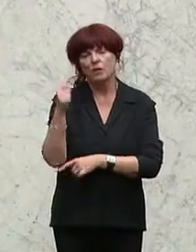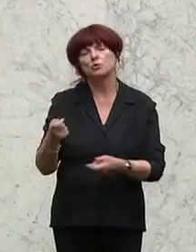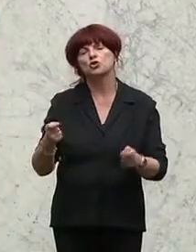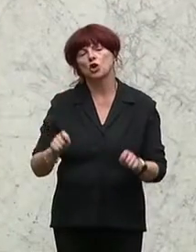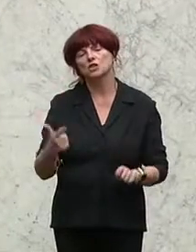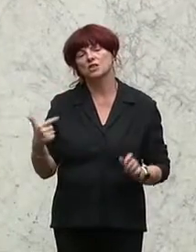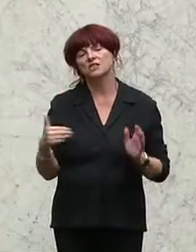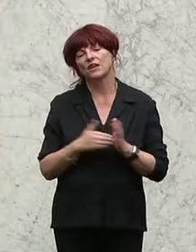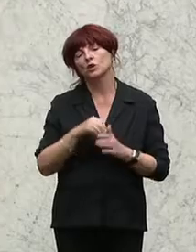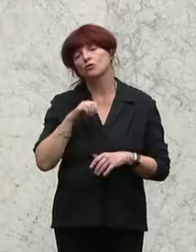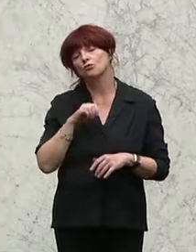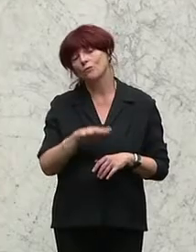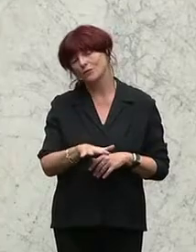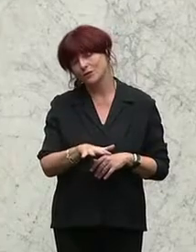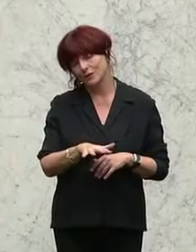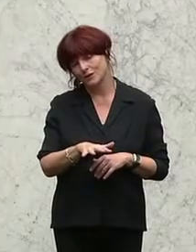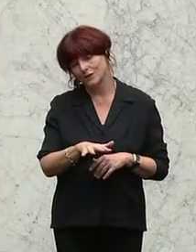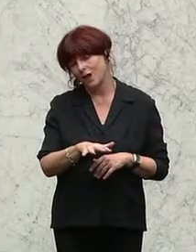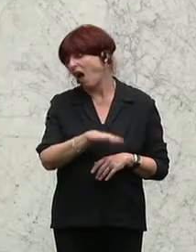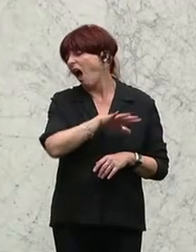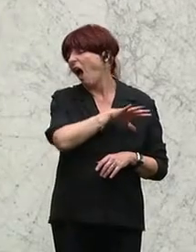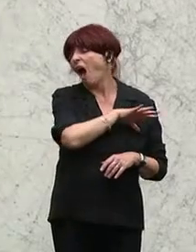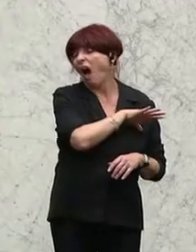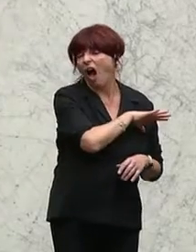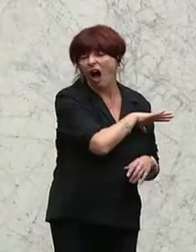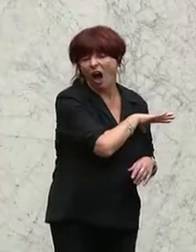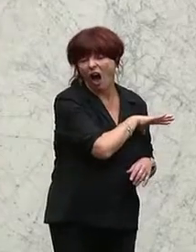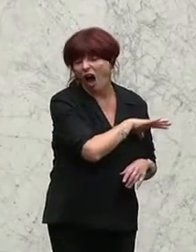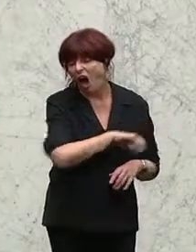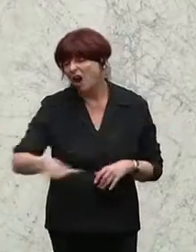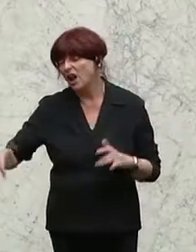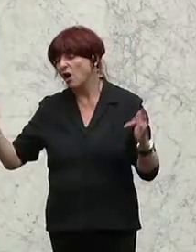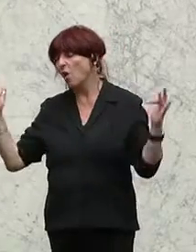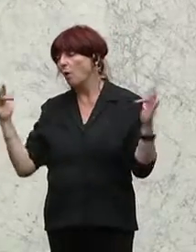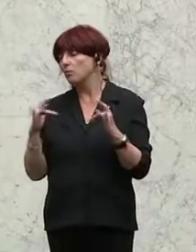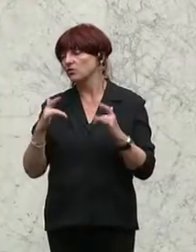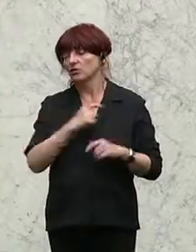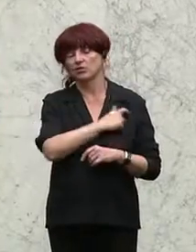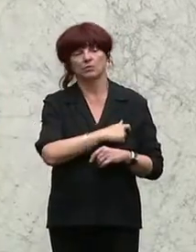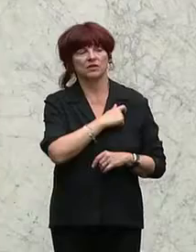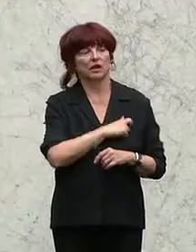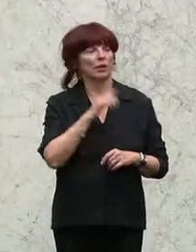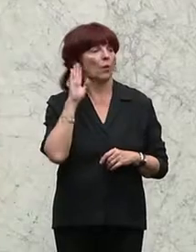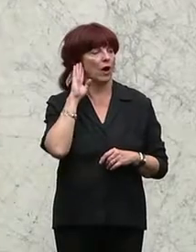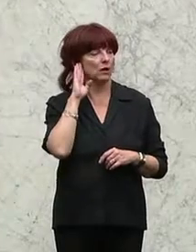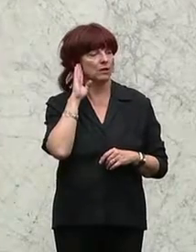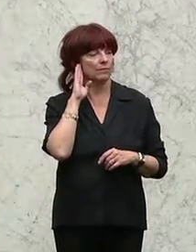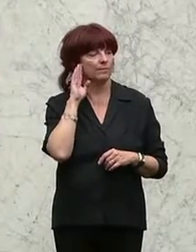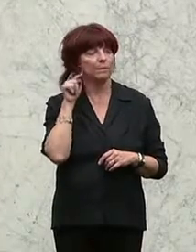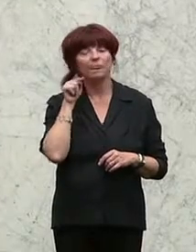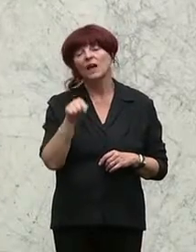beschlossen haben, haben wir von allen Oppositionsparteien gehört, dass dieses Budget ein